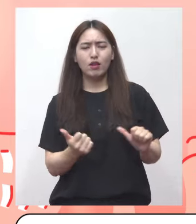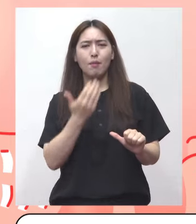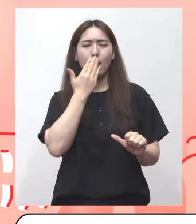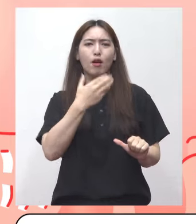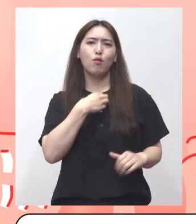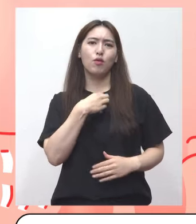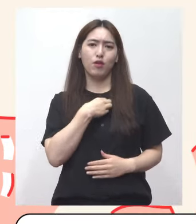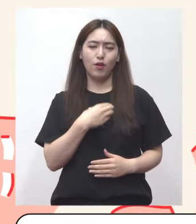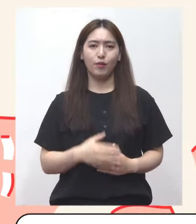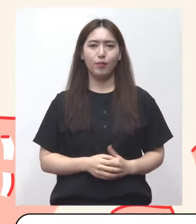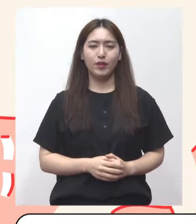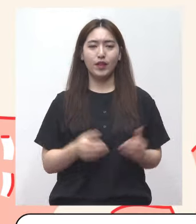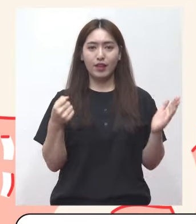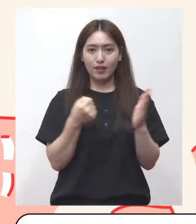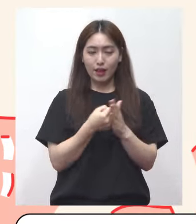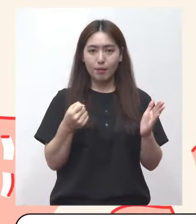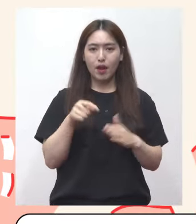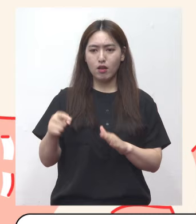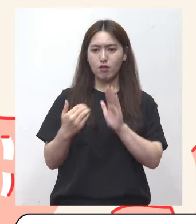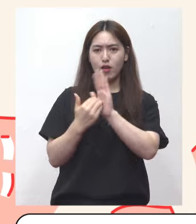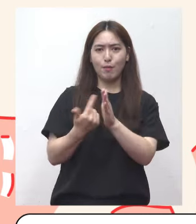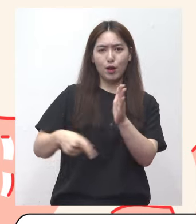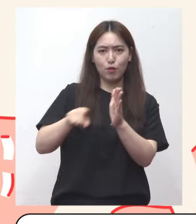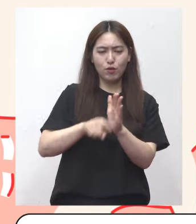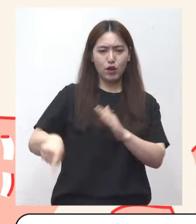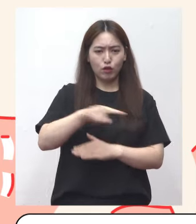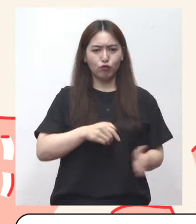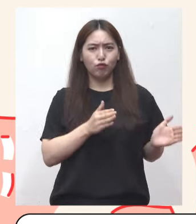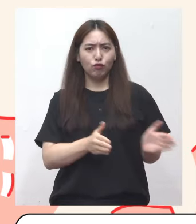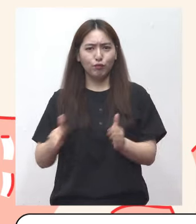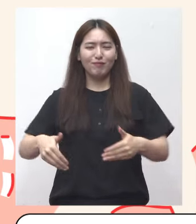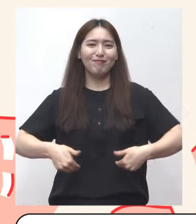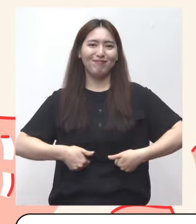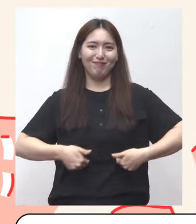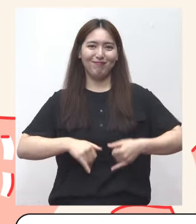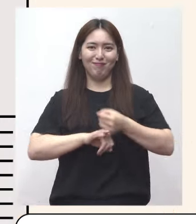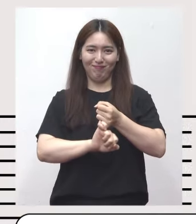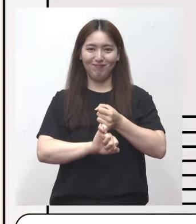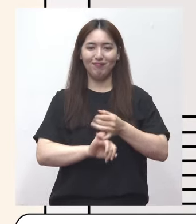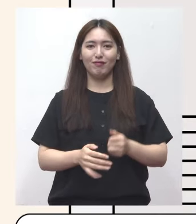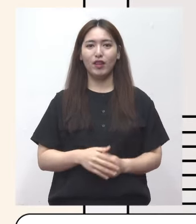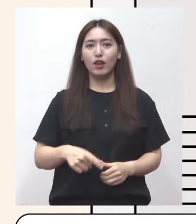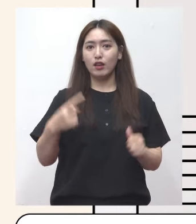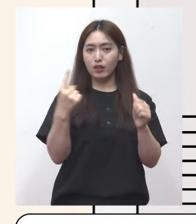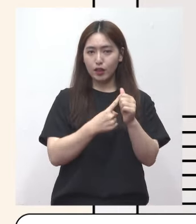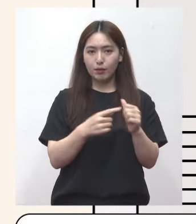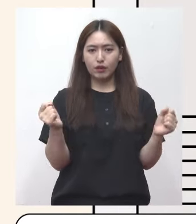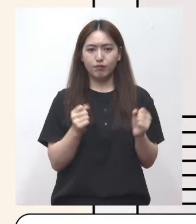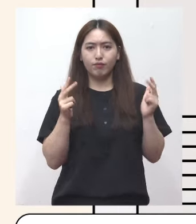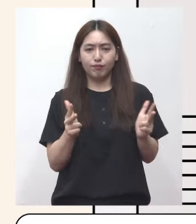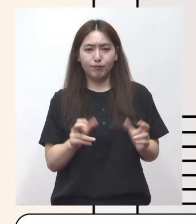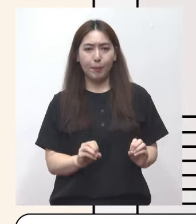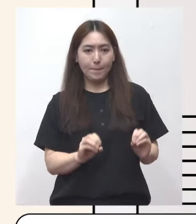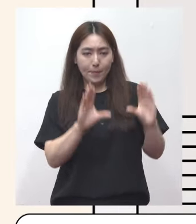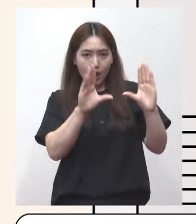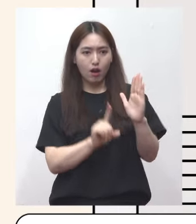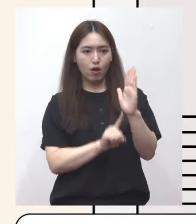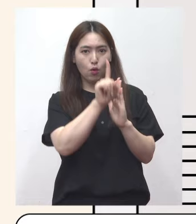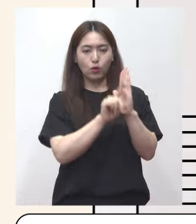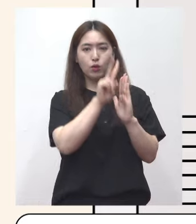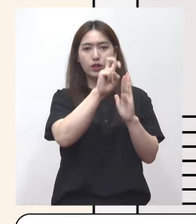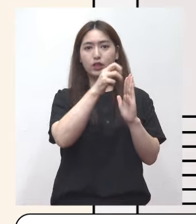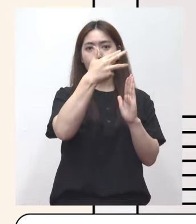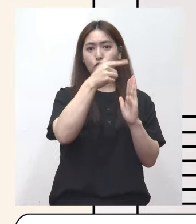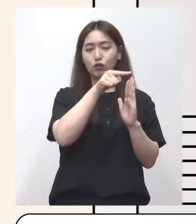되는데요. 이에 피해를 예방하기 위한 준비는 필수입니다. 먼저 냉방기기 사용 시 실내외